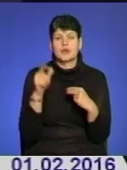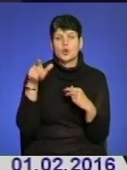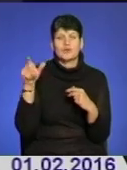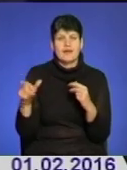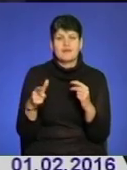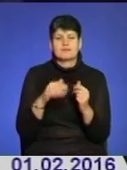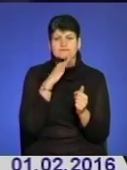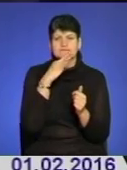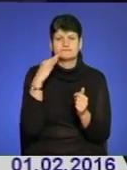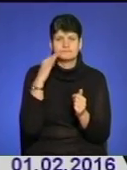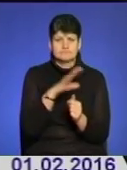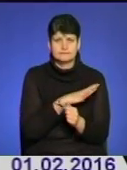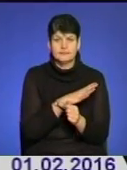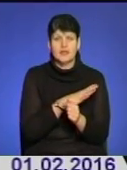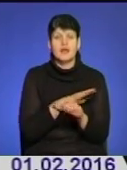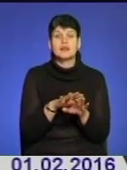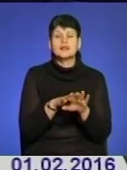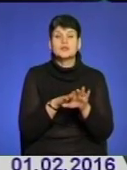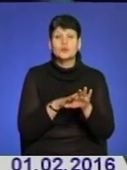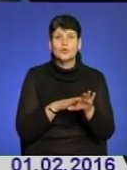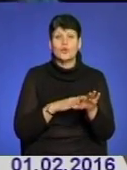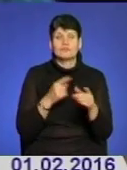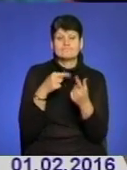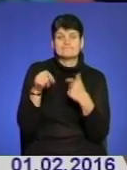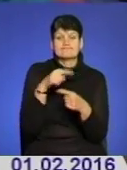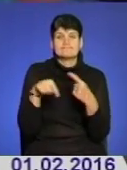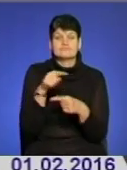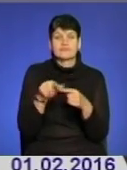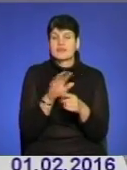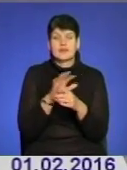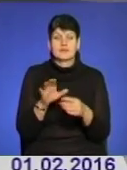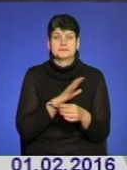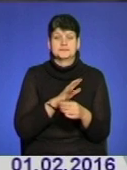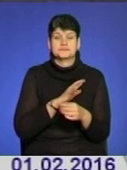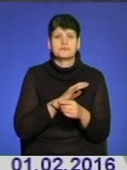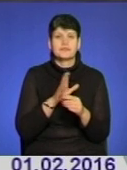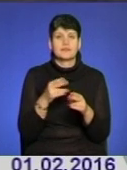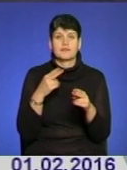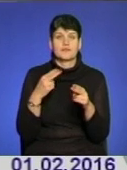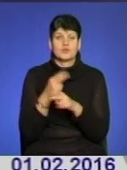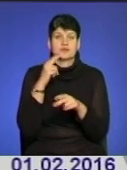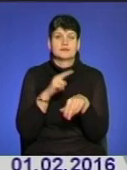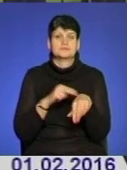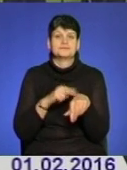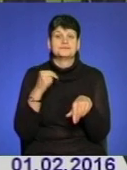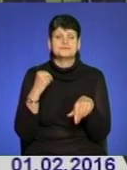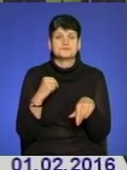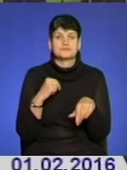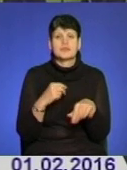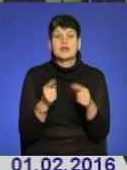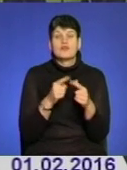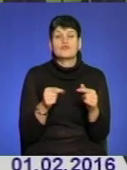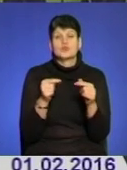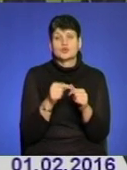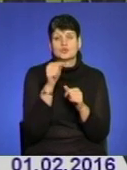бракувало. Проте довго розкушувати на кошти, отримані незаконним шляхом, зловмиснику завадили працівники поліції. Відносно останнього